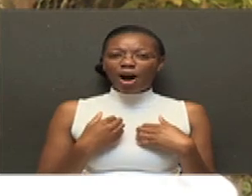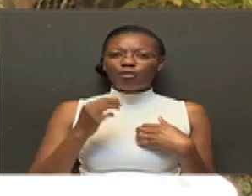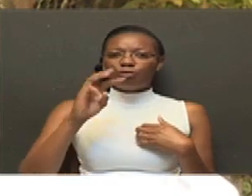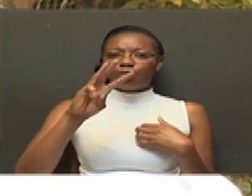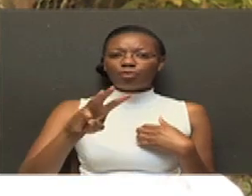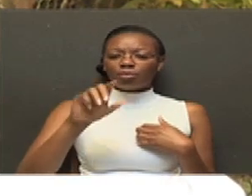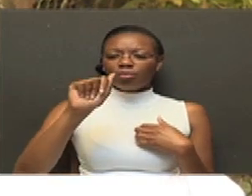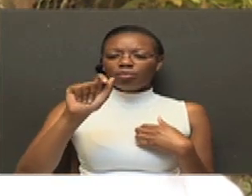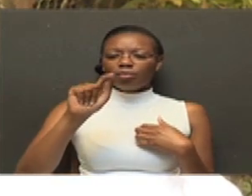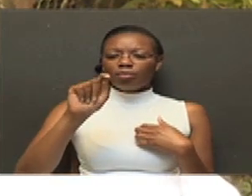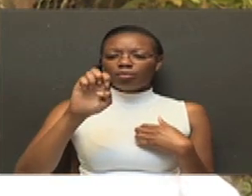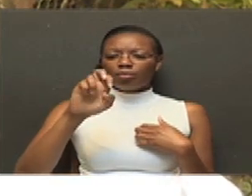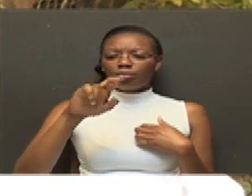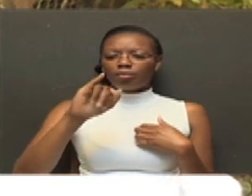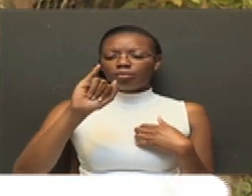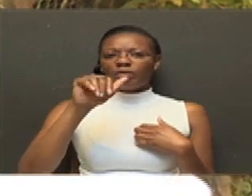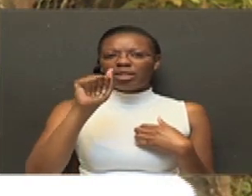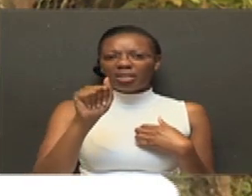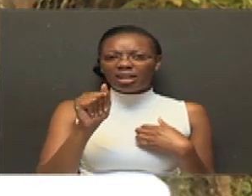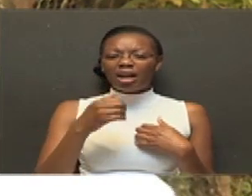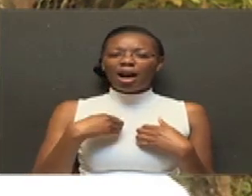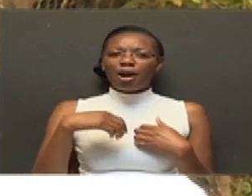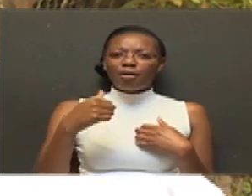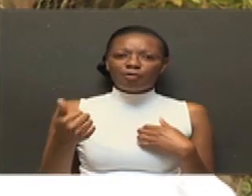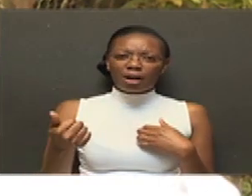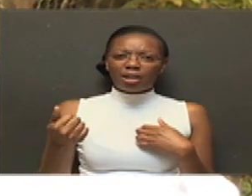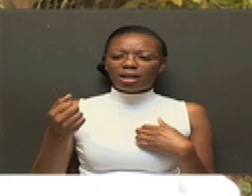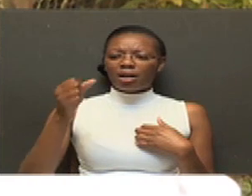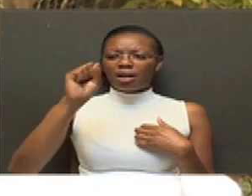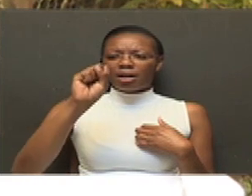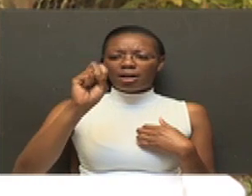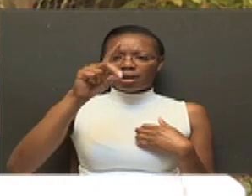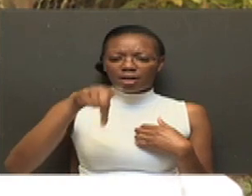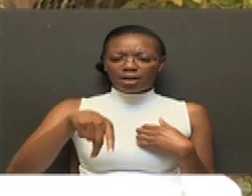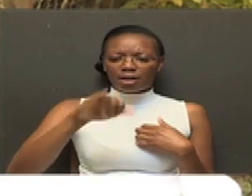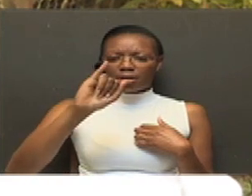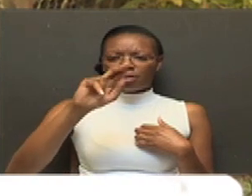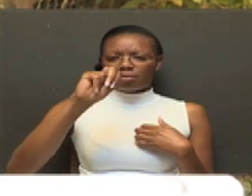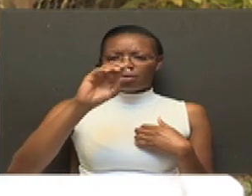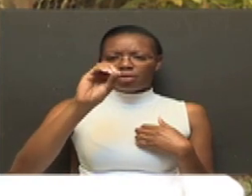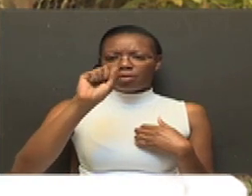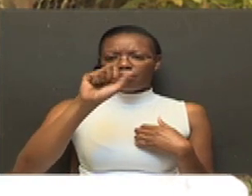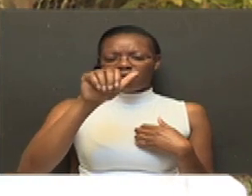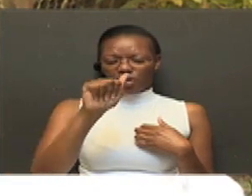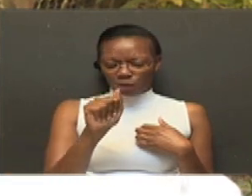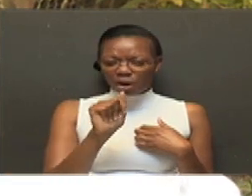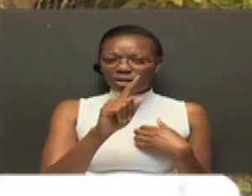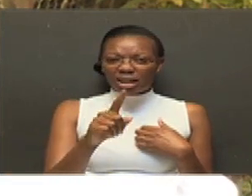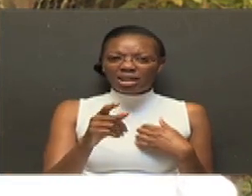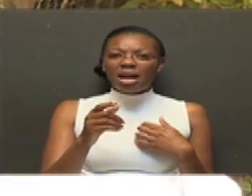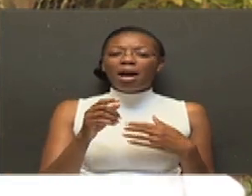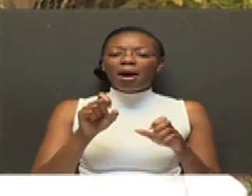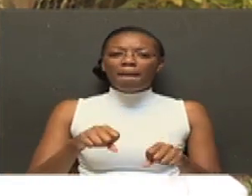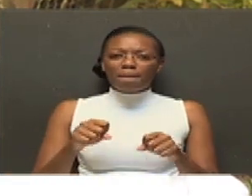Unaigine tukona upala inaitua hydrofila, spinoza. Na hizo mimea tumeona inaweza kuwa na free radical scavenger.